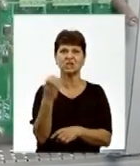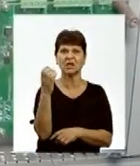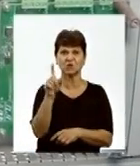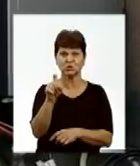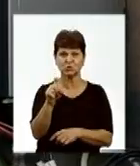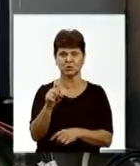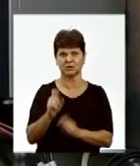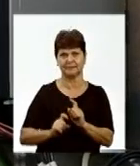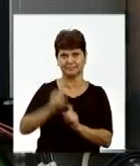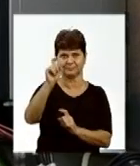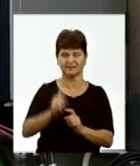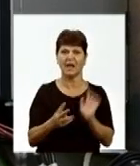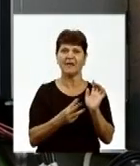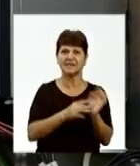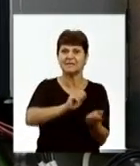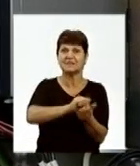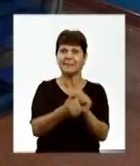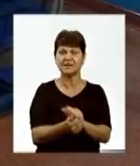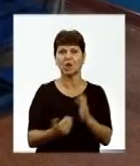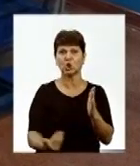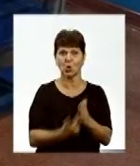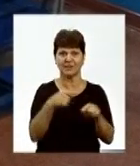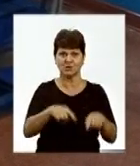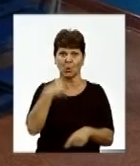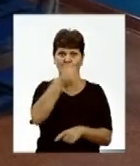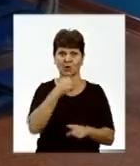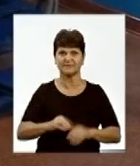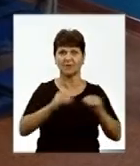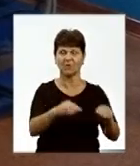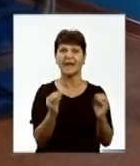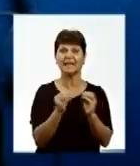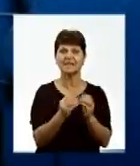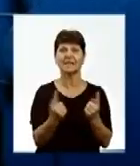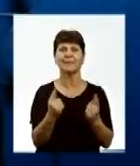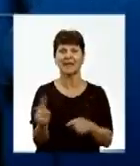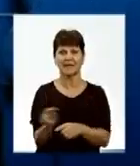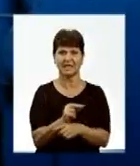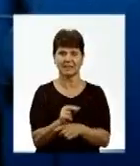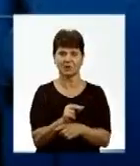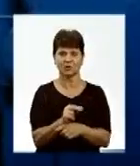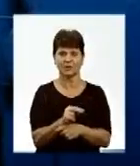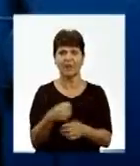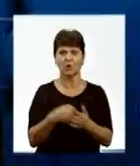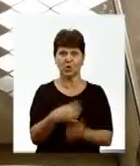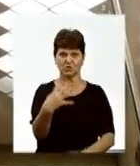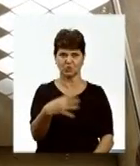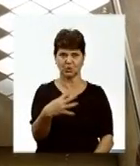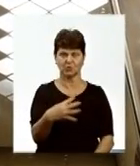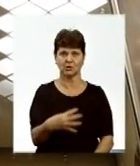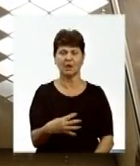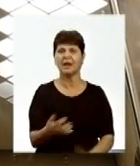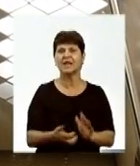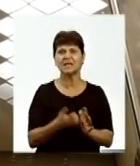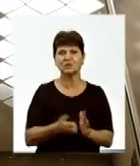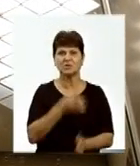дрототягів, вісім замінено на нові. Цьогоріч встановлено 10, капітально відремонтовано до 40. Втім, цього